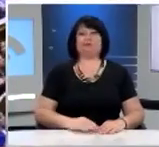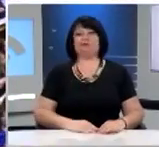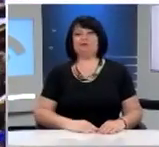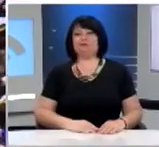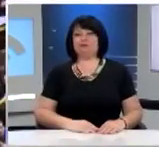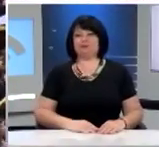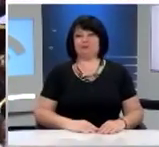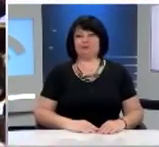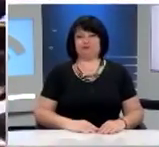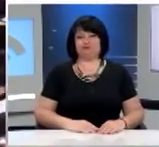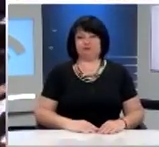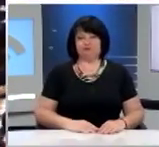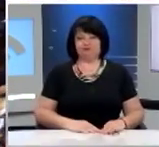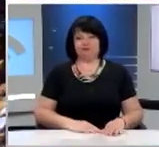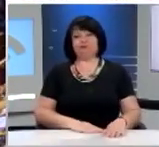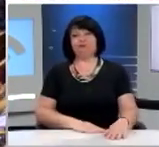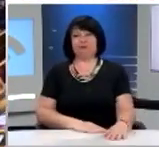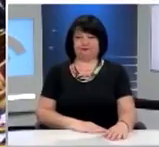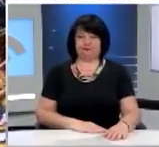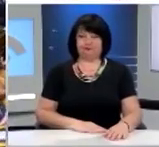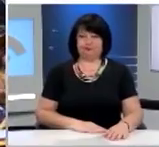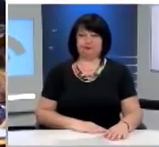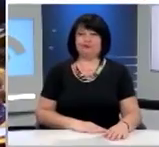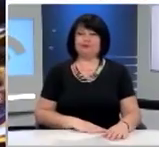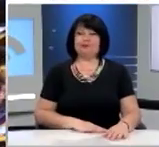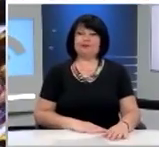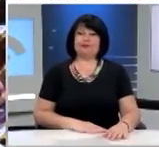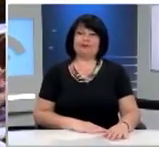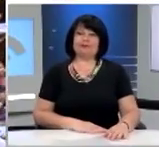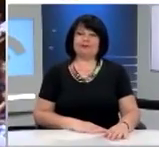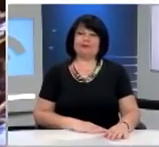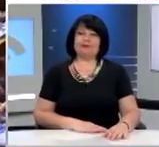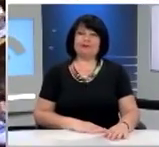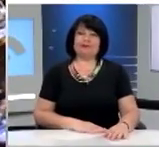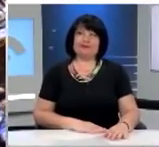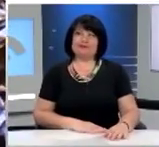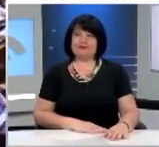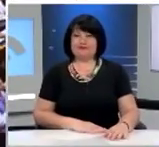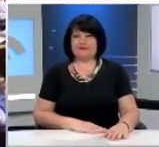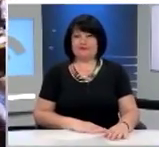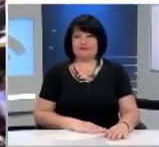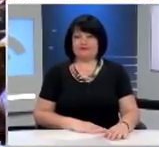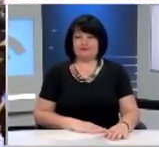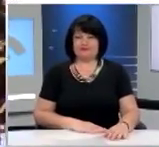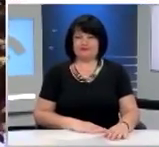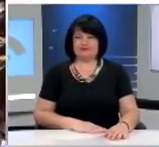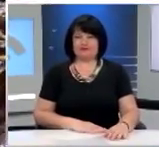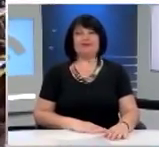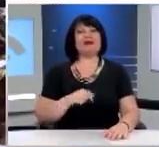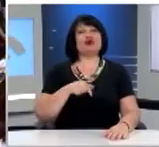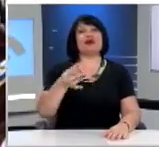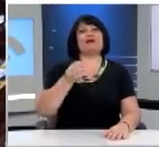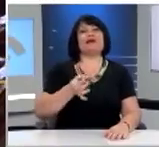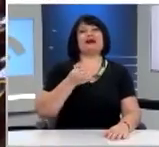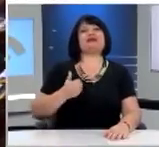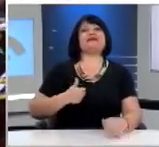το λόγο